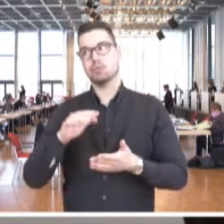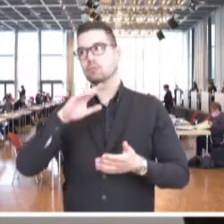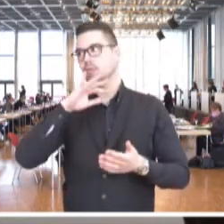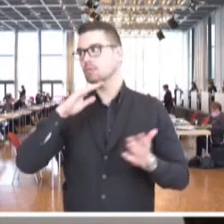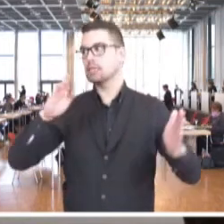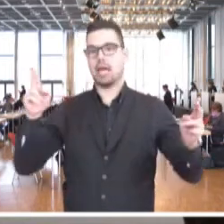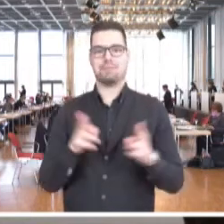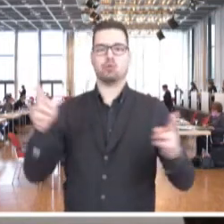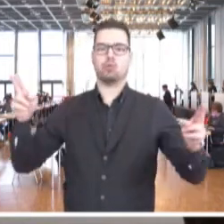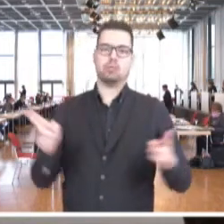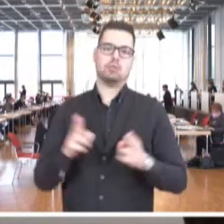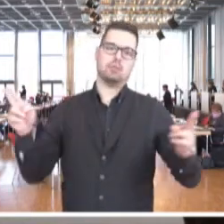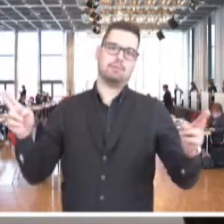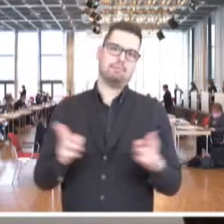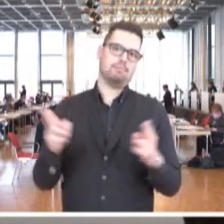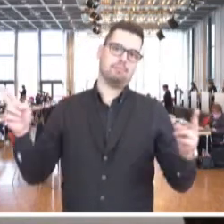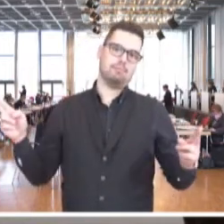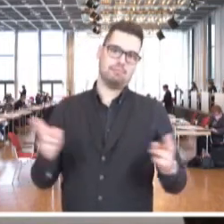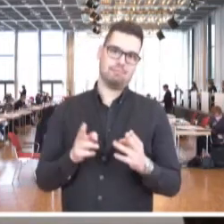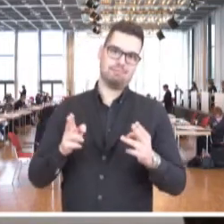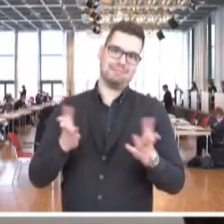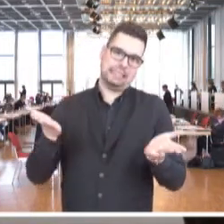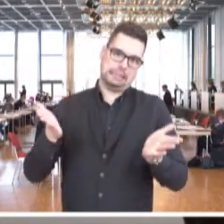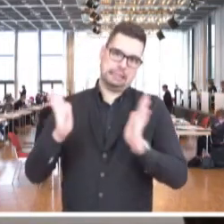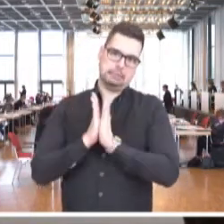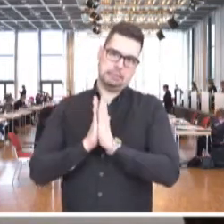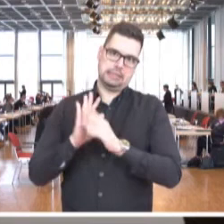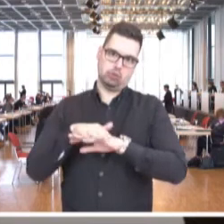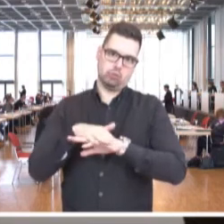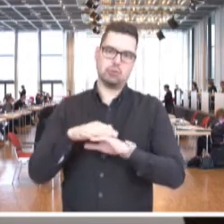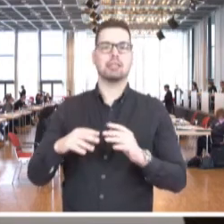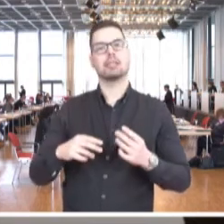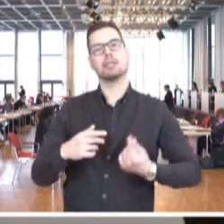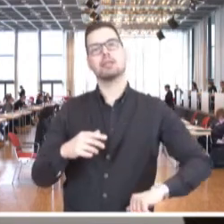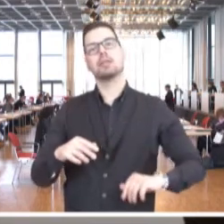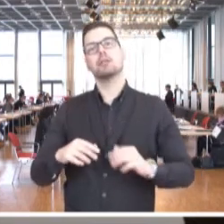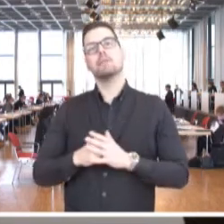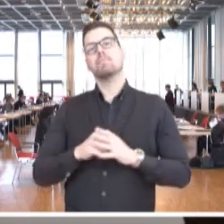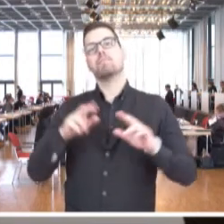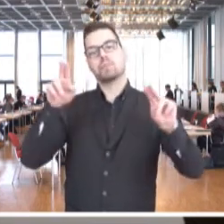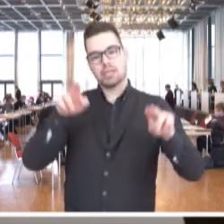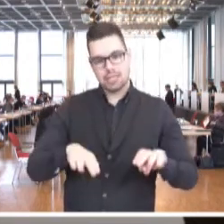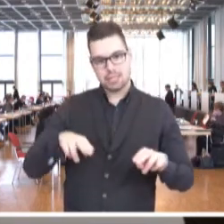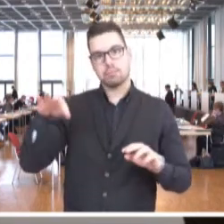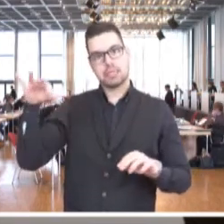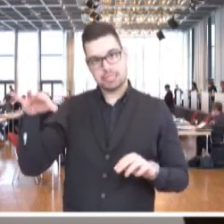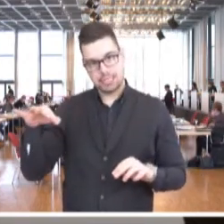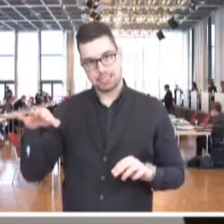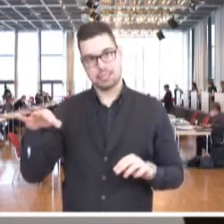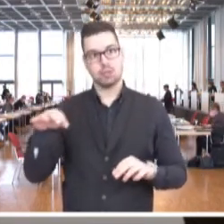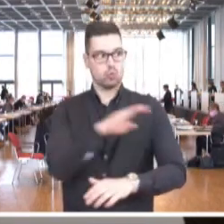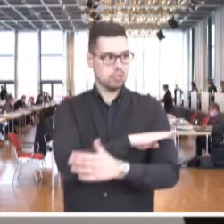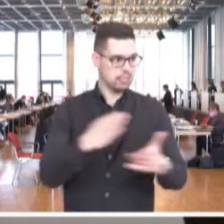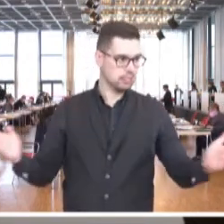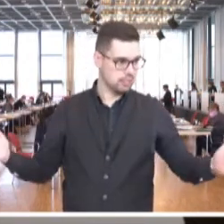Abkürzungen. Ich bitte, das jetzt schon zu entschuldigen. Herr Präsident, sehr geehrte Kolleginnen und Kollegen, der Landtag